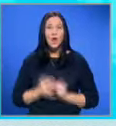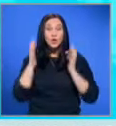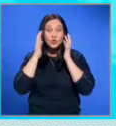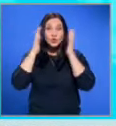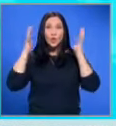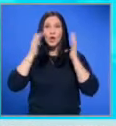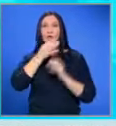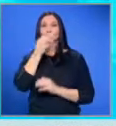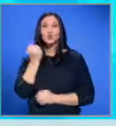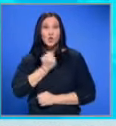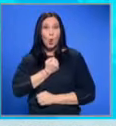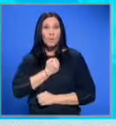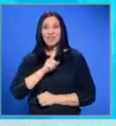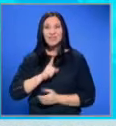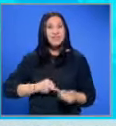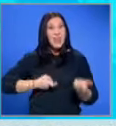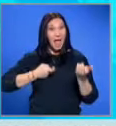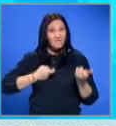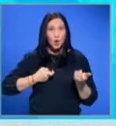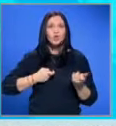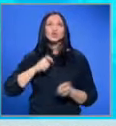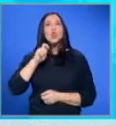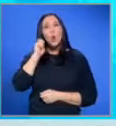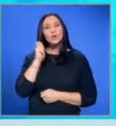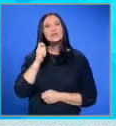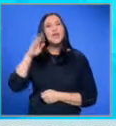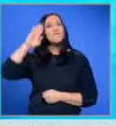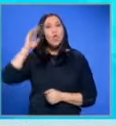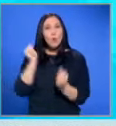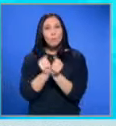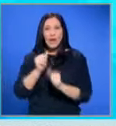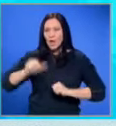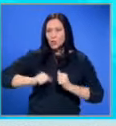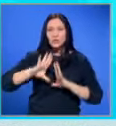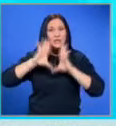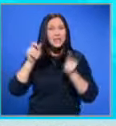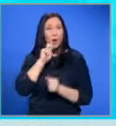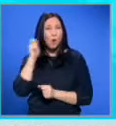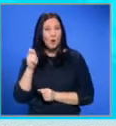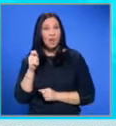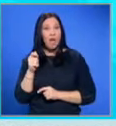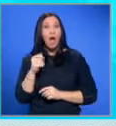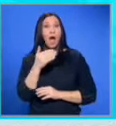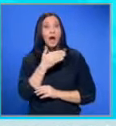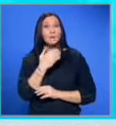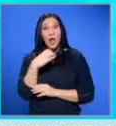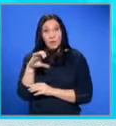Шокир случай на убит невъоръжен украински военнопленник Разгневи цяла Украина. Видео, което вчера беше публикувано